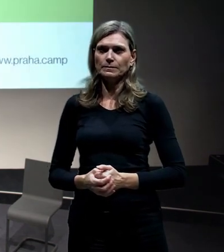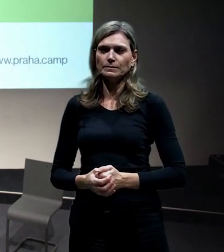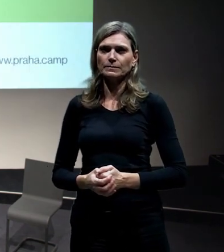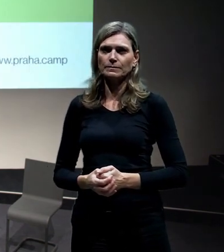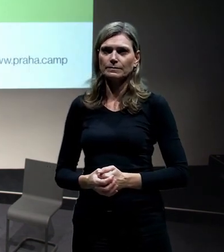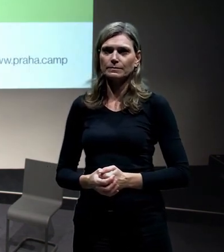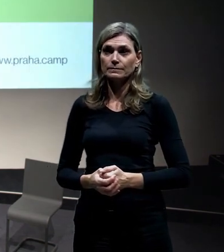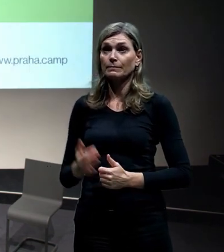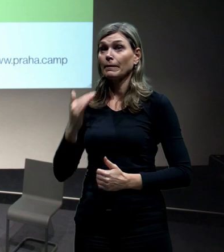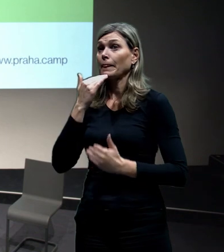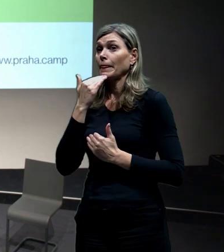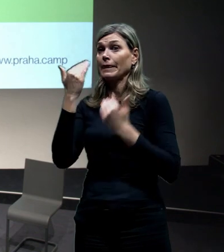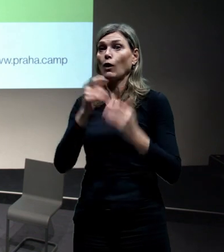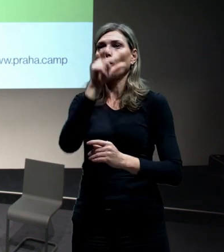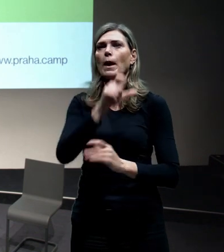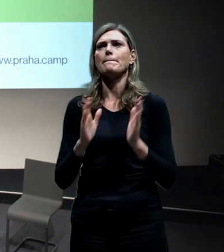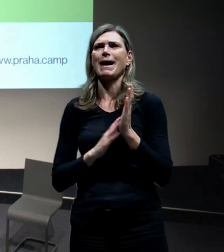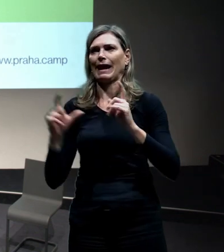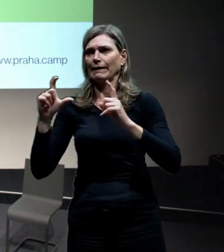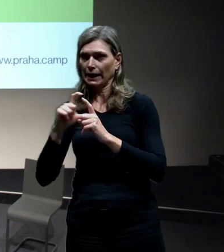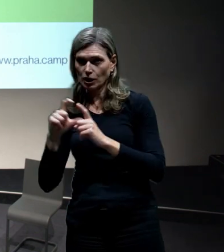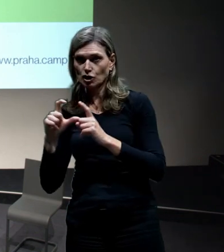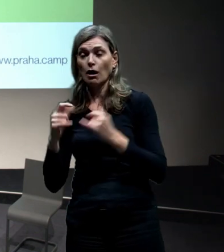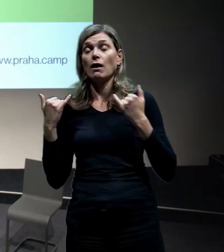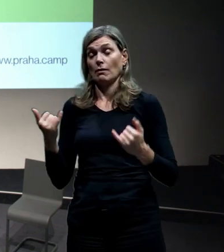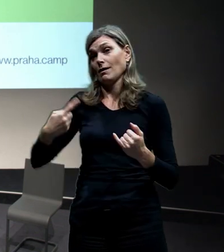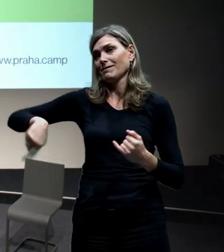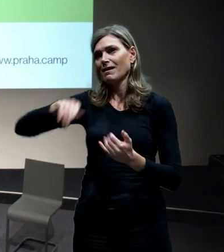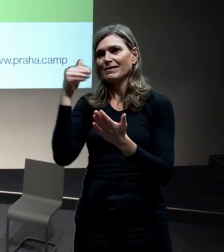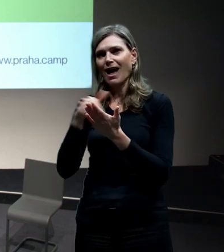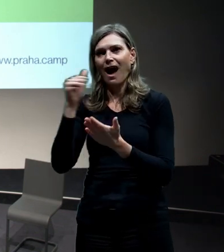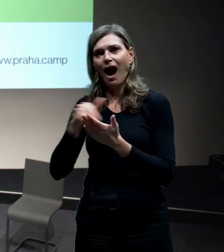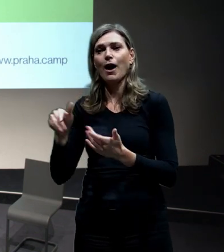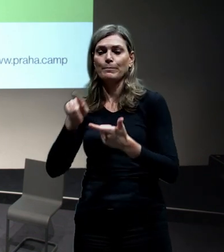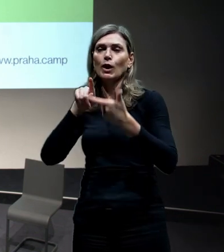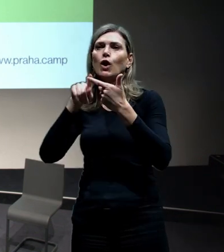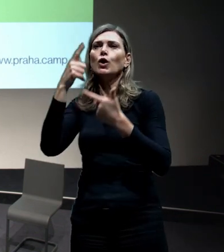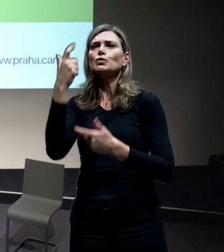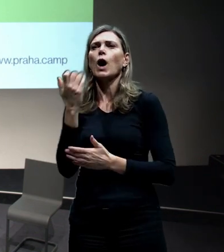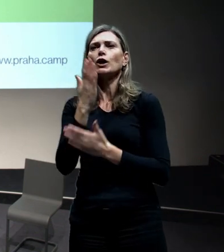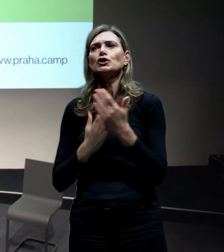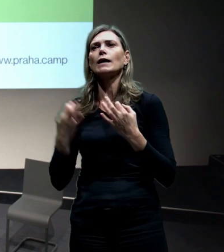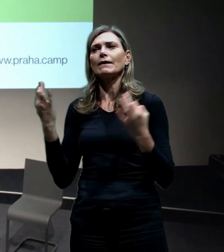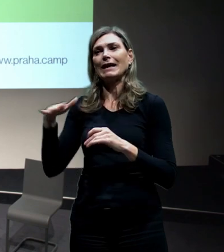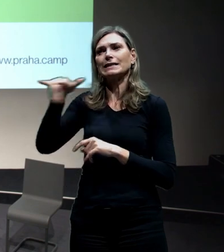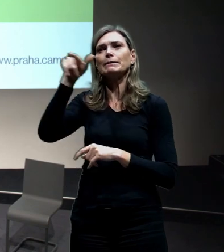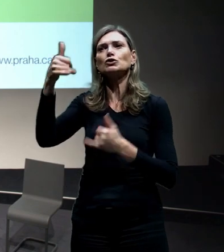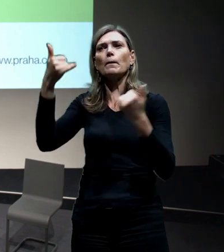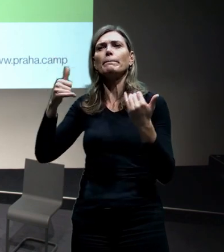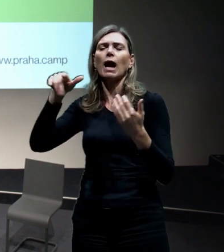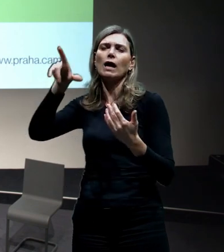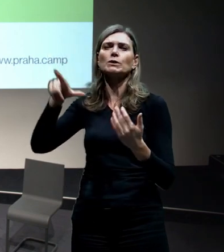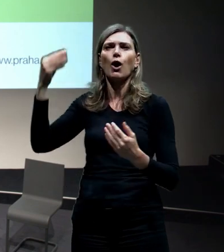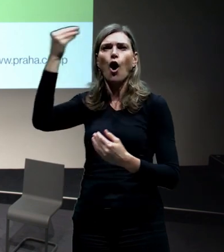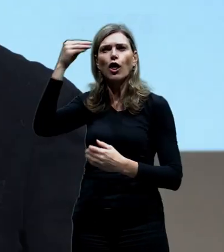Tak já moc děkuji Marku Zdradíčkovi. Teďka budeme pokračovat už tím druhým tématem a to jsou hlašovičky. Pokud